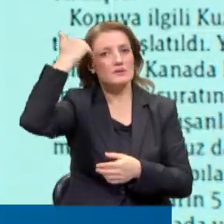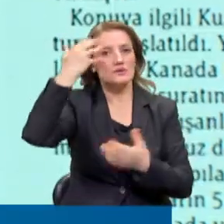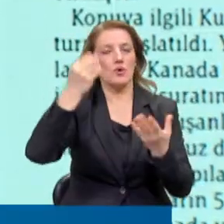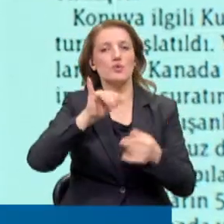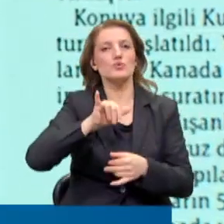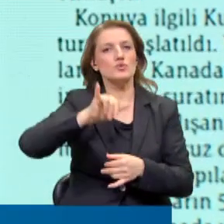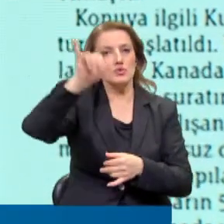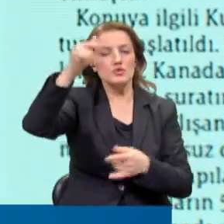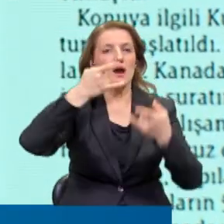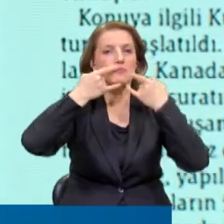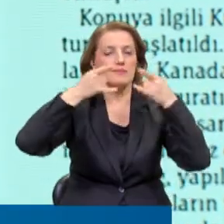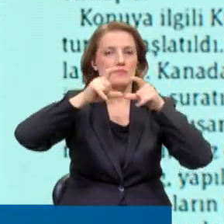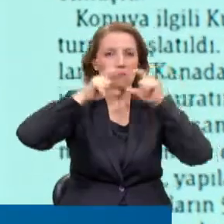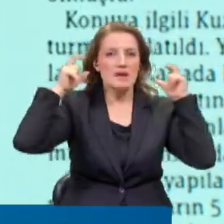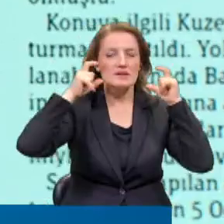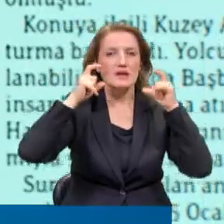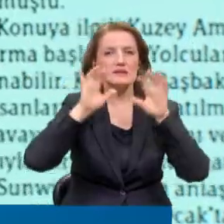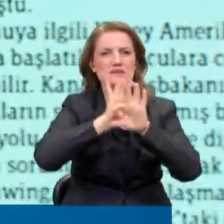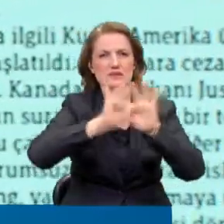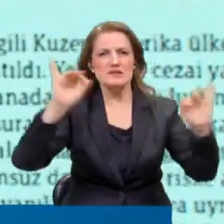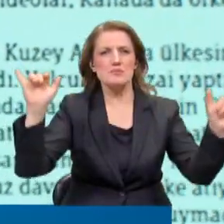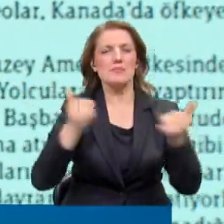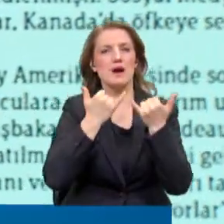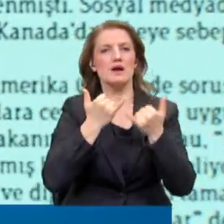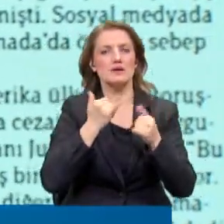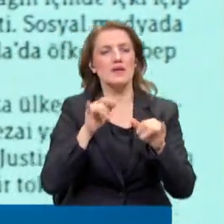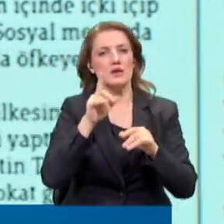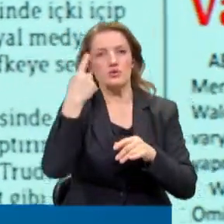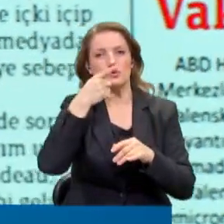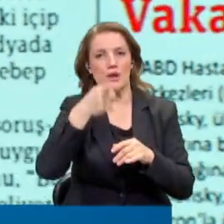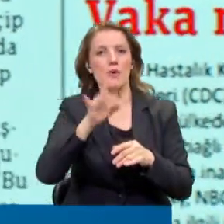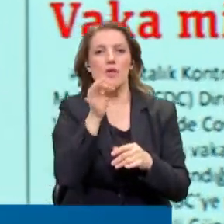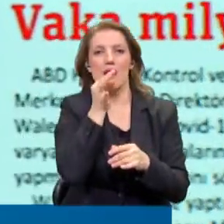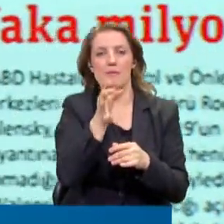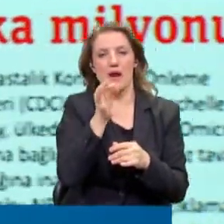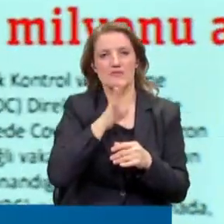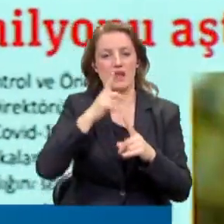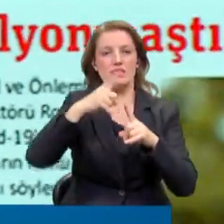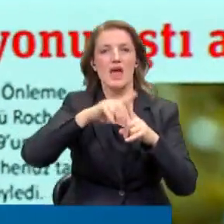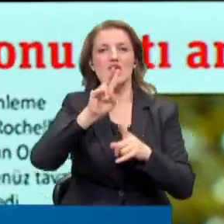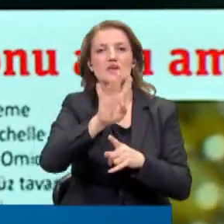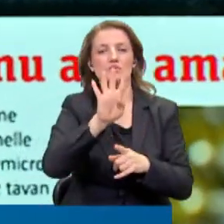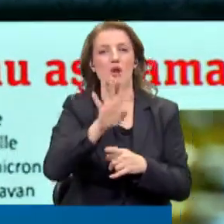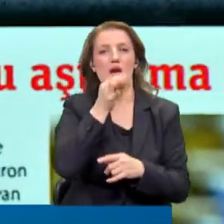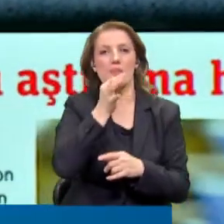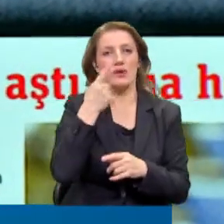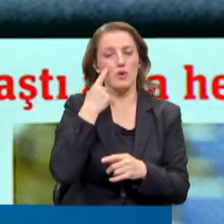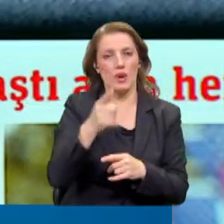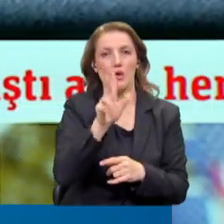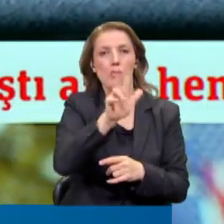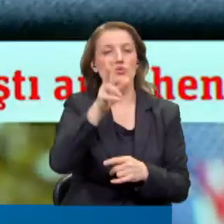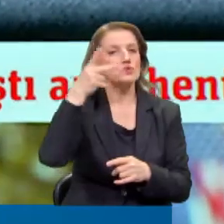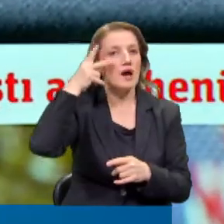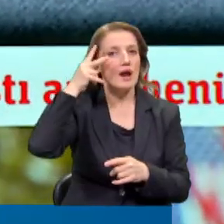Uçakta maskesiz parti yüzünden mahsur kaldılar. Böyle bir haber var. T-24'ün haberine göre 30 Aralık'ta